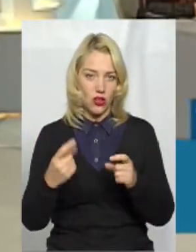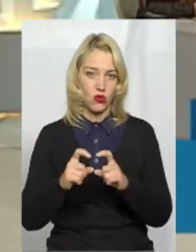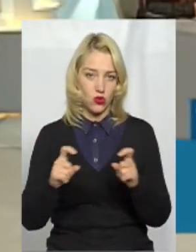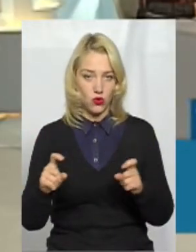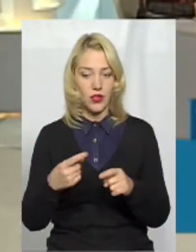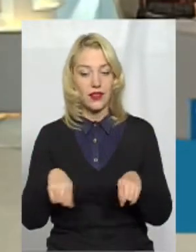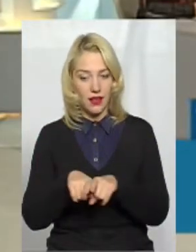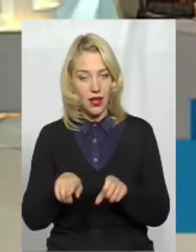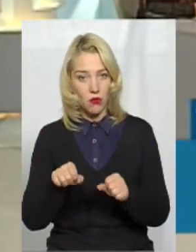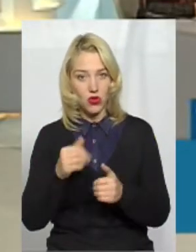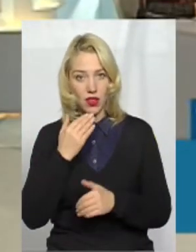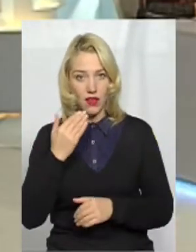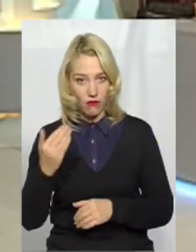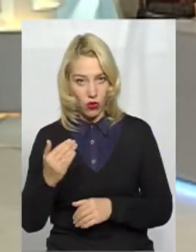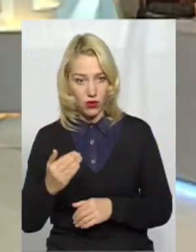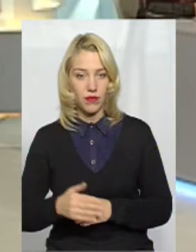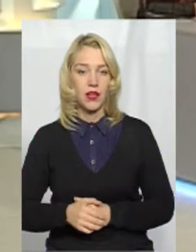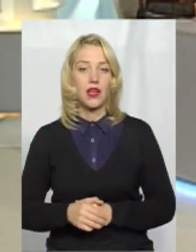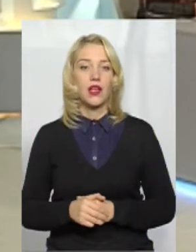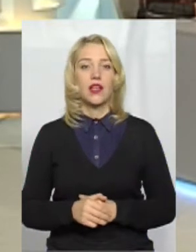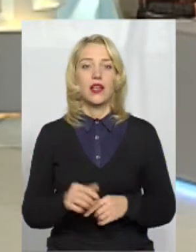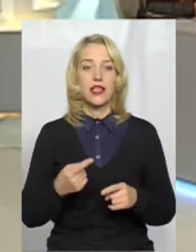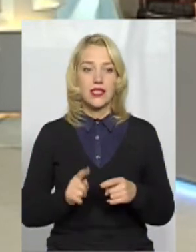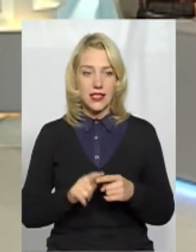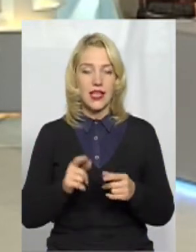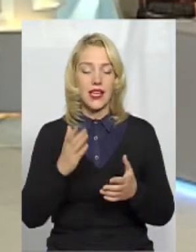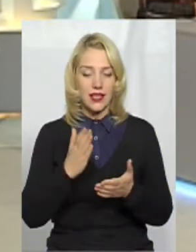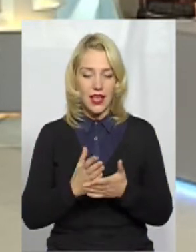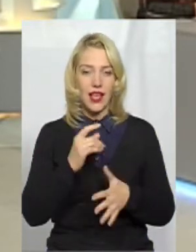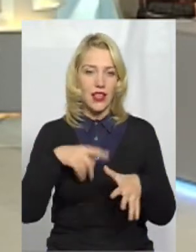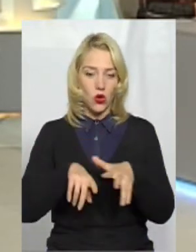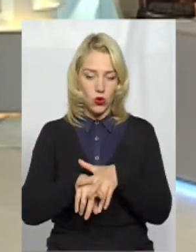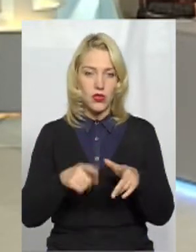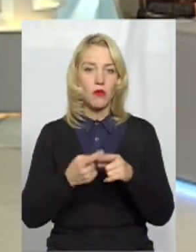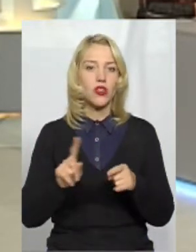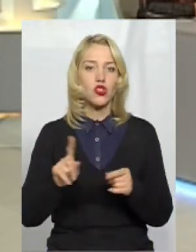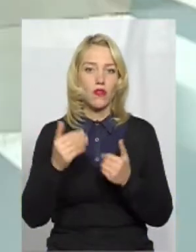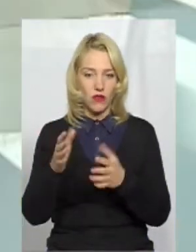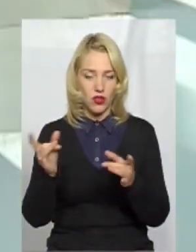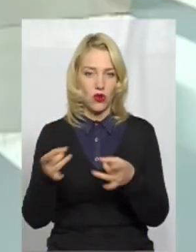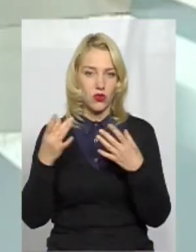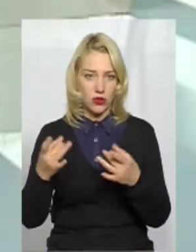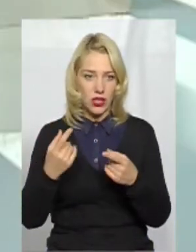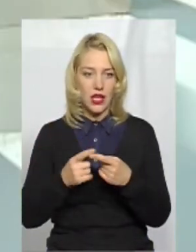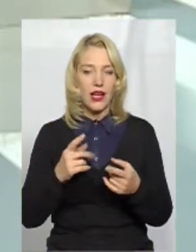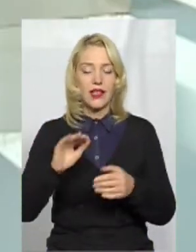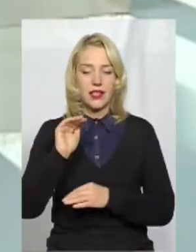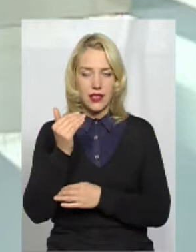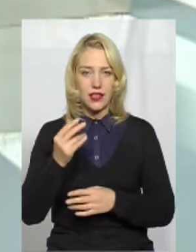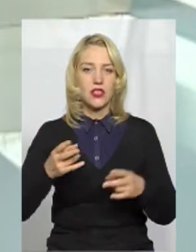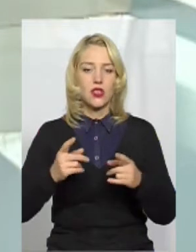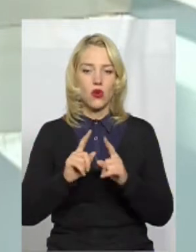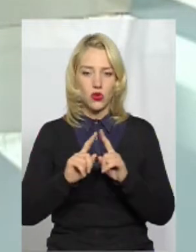таке можливо? Це і є інклюзія про те, що ви зараз говорите. Тобто, дитина з особливими потребами